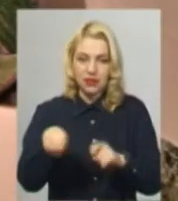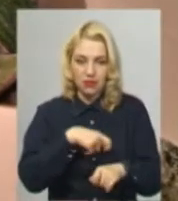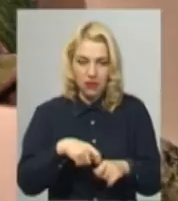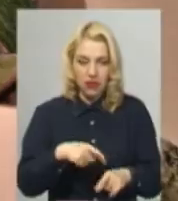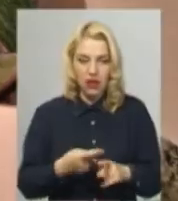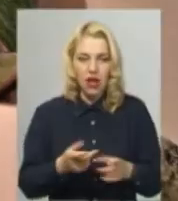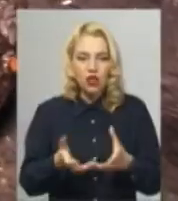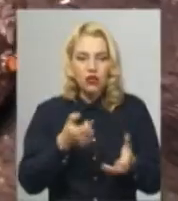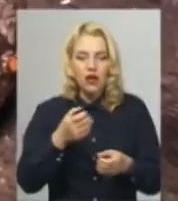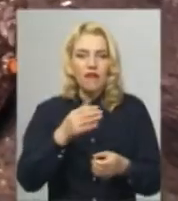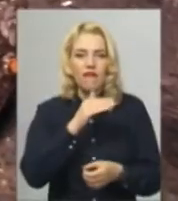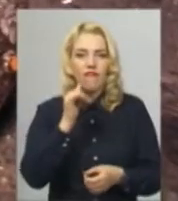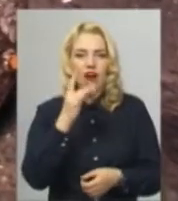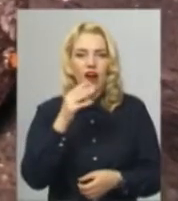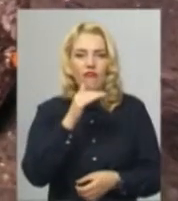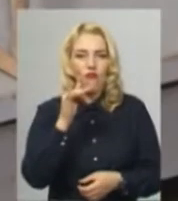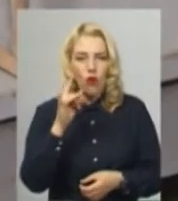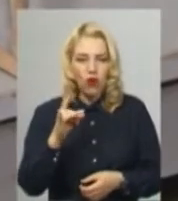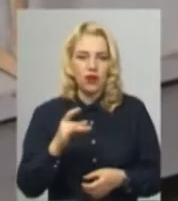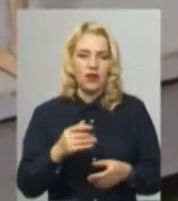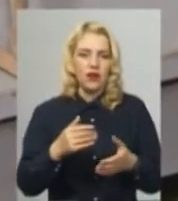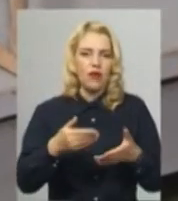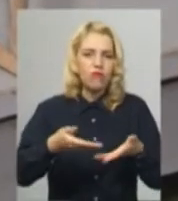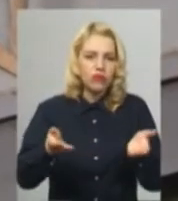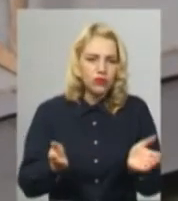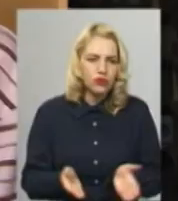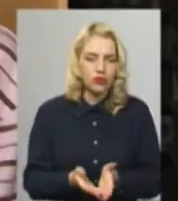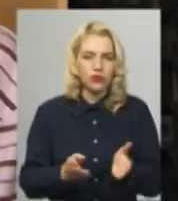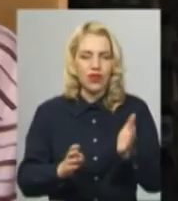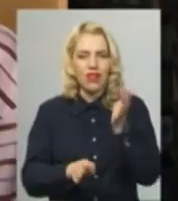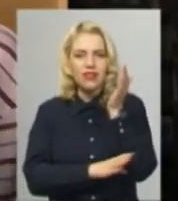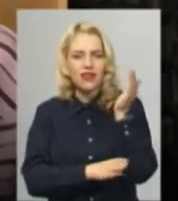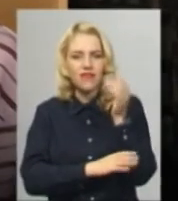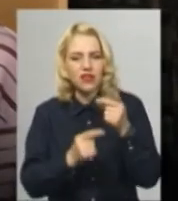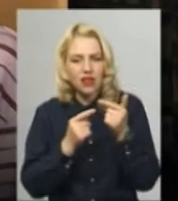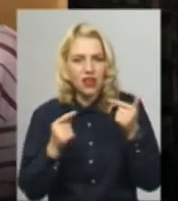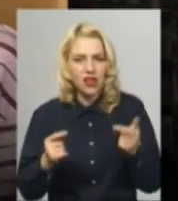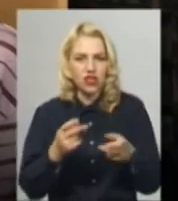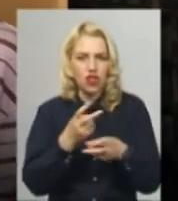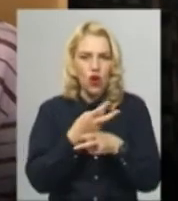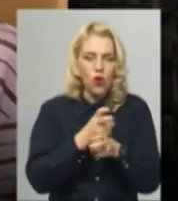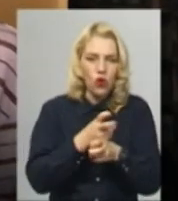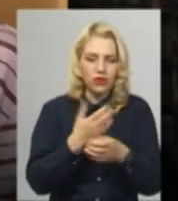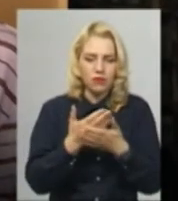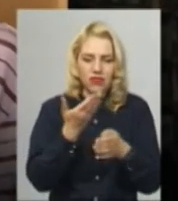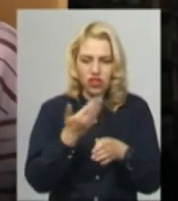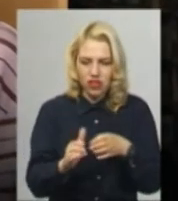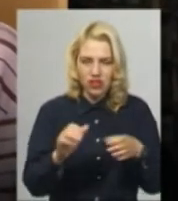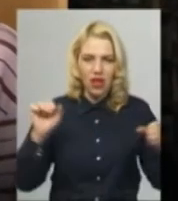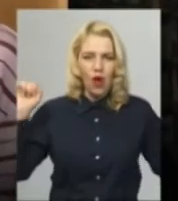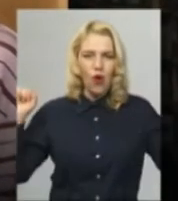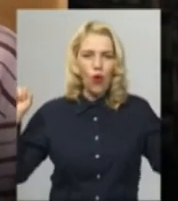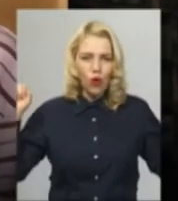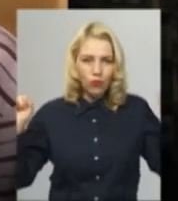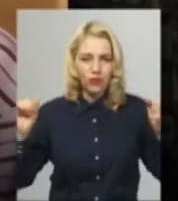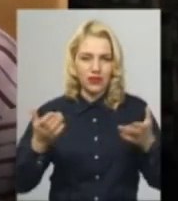дістали залишки фарфорового та керамічного посуду, дерев'яні речі та кістки. Частини возів, і частини коромисов, і частини меблів,